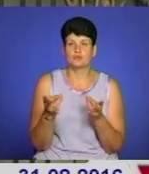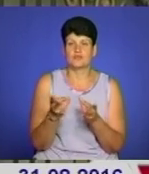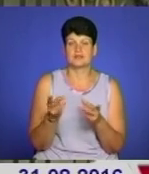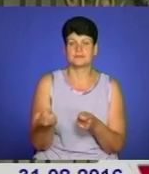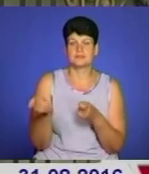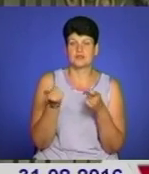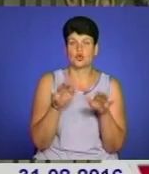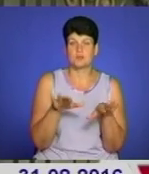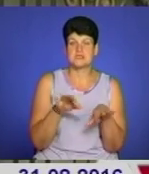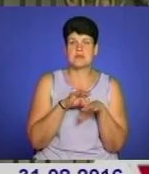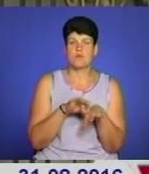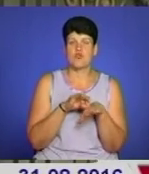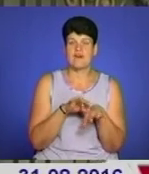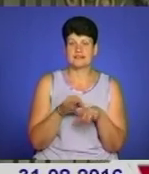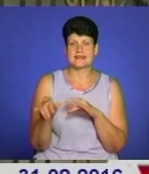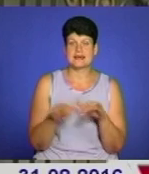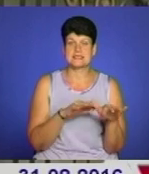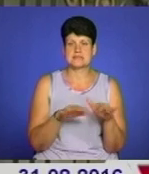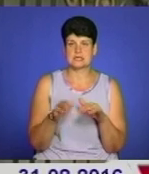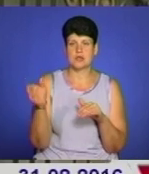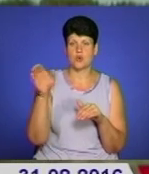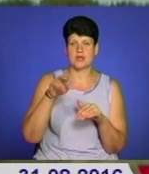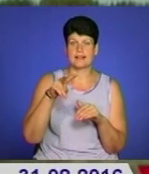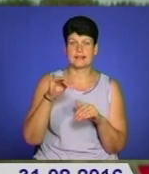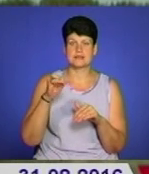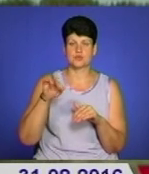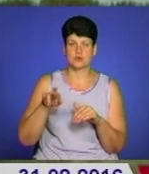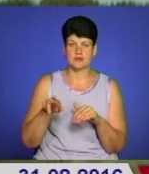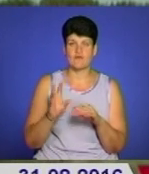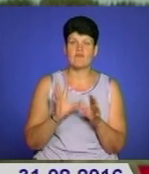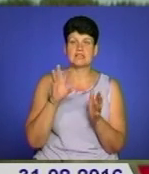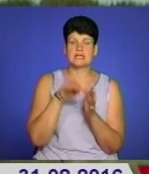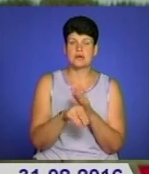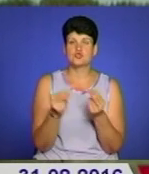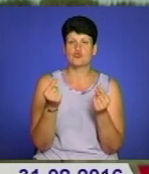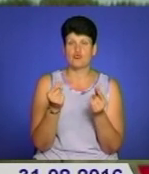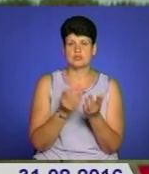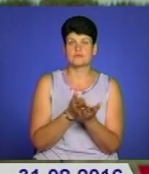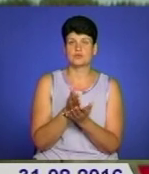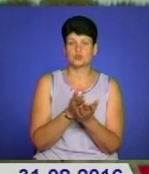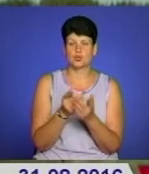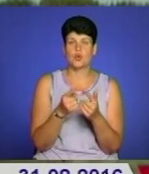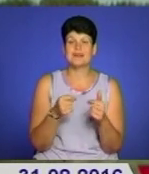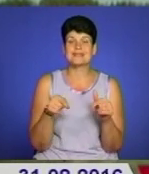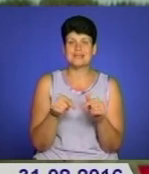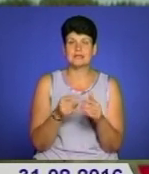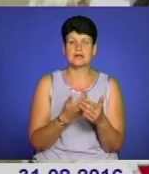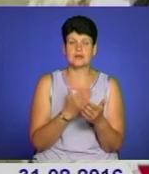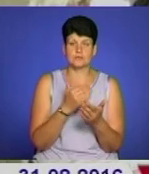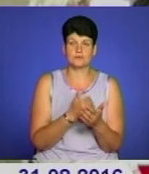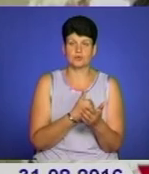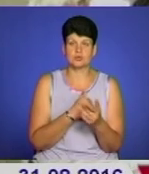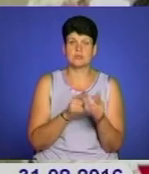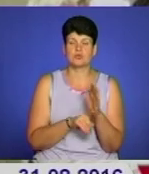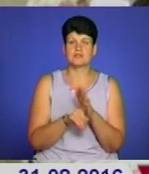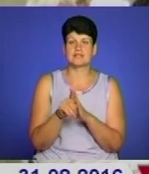безпосереднього місця проведення заходів, а саме на горі Лисоні. Вкладаючи кошти в інфраструктуру, організатори мають на меті започаткувати